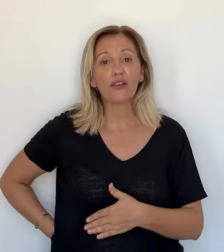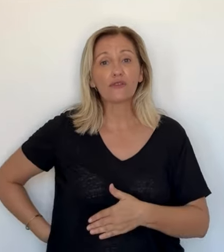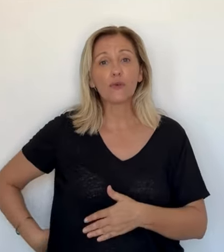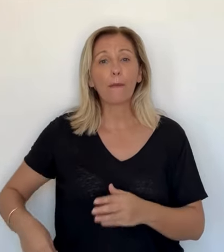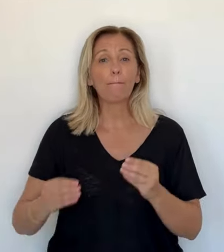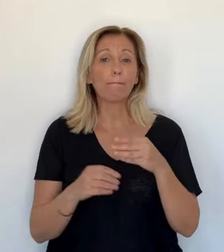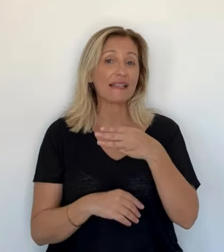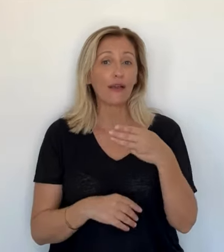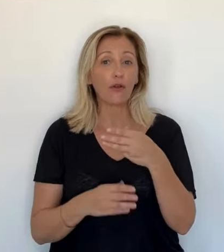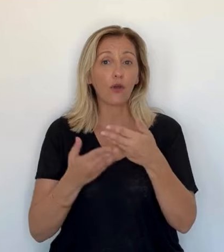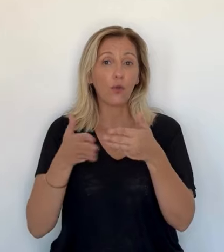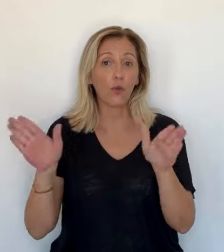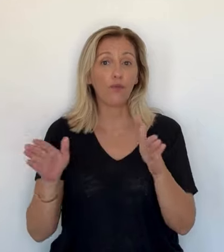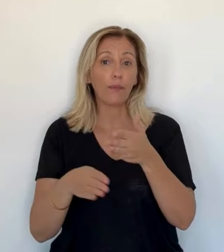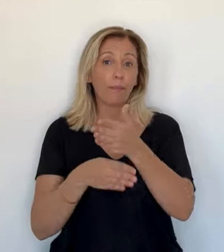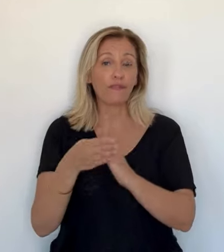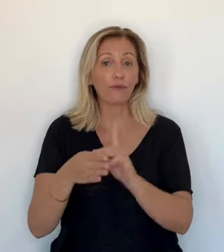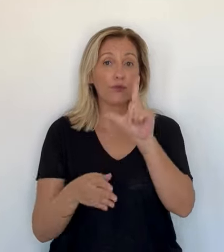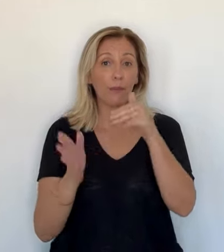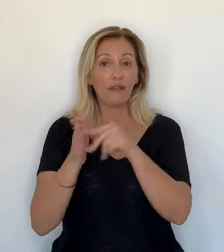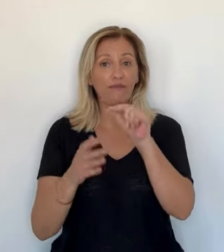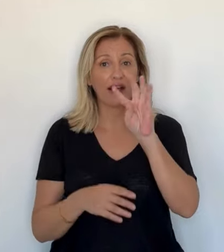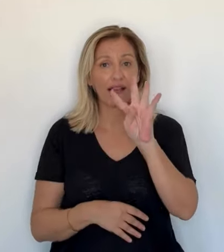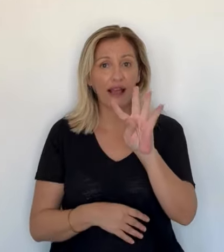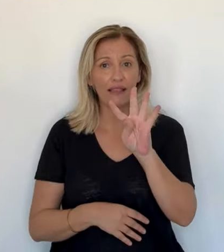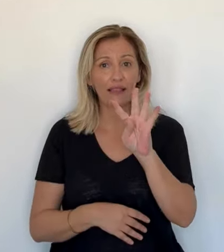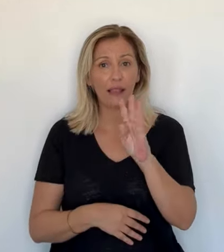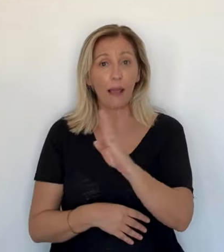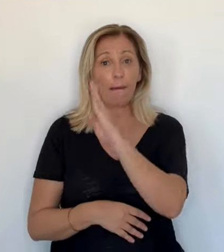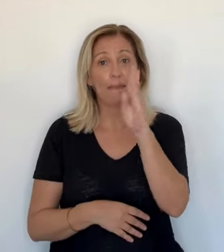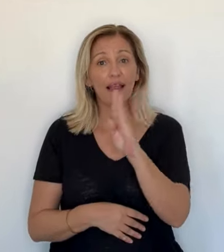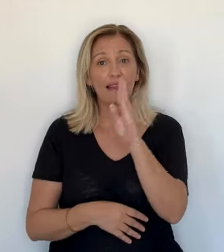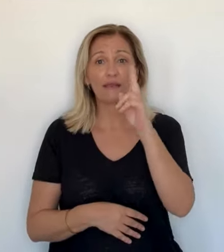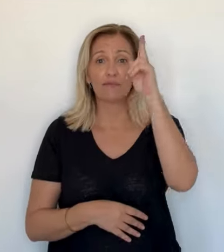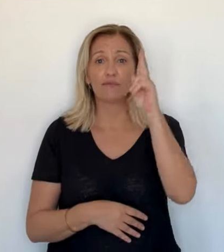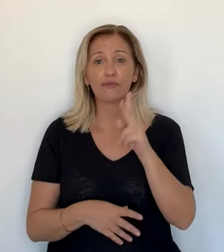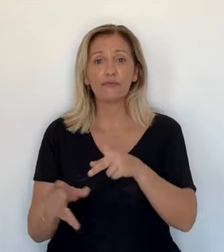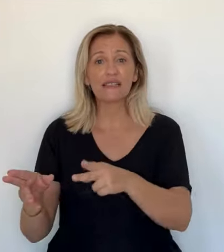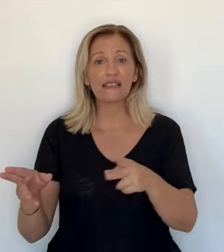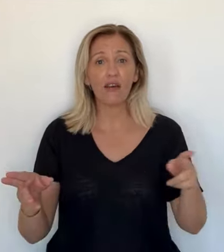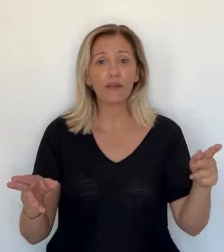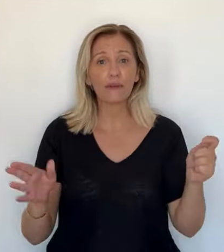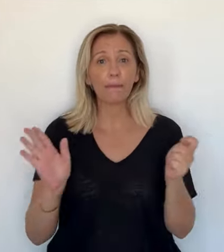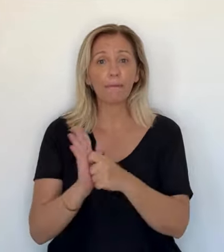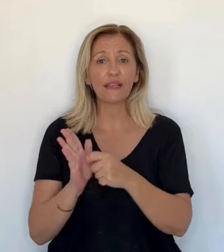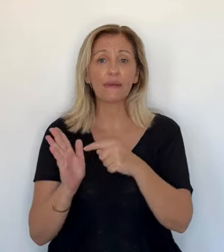probables remous lors du transfert vers l'hôpital La Miséricorde d'Ajaccio, prévu fin 2024.